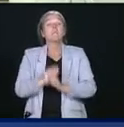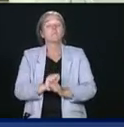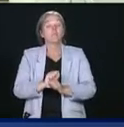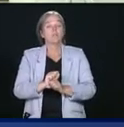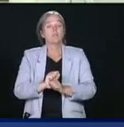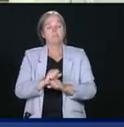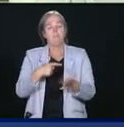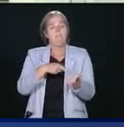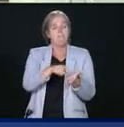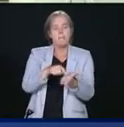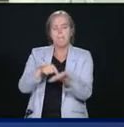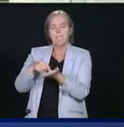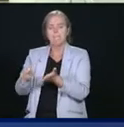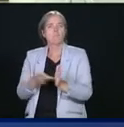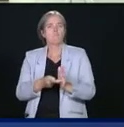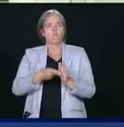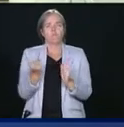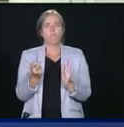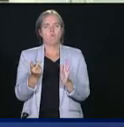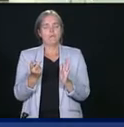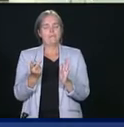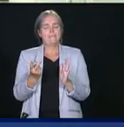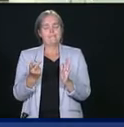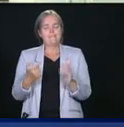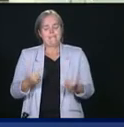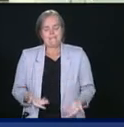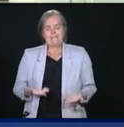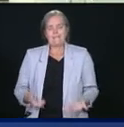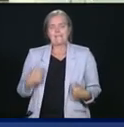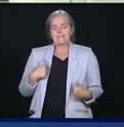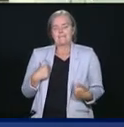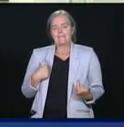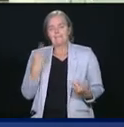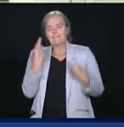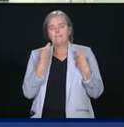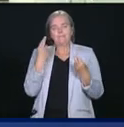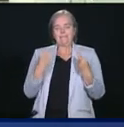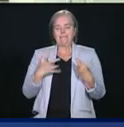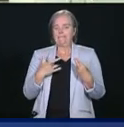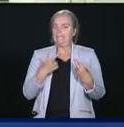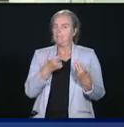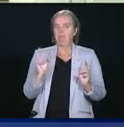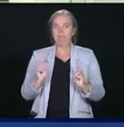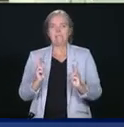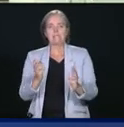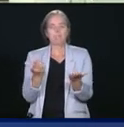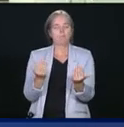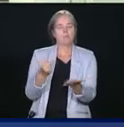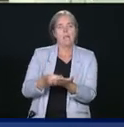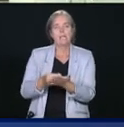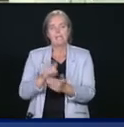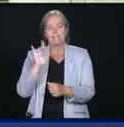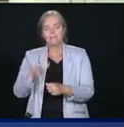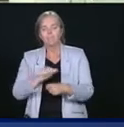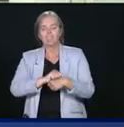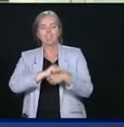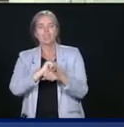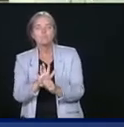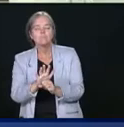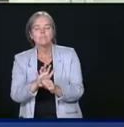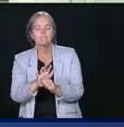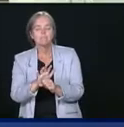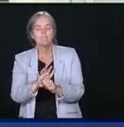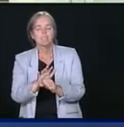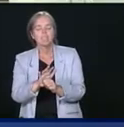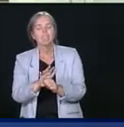mais nous savons que les villes et les villages ont besoin de cet argent tout de suite alors qu'ils sont confrontés à la COVID-19. C'est pourquoi nous